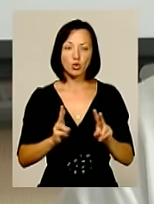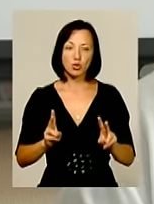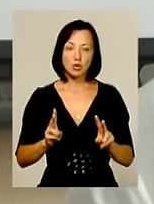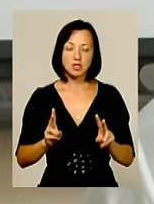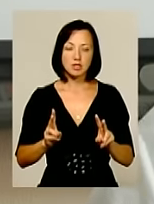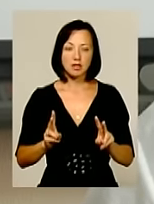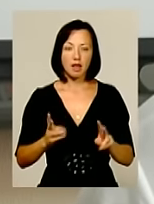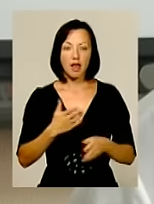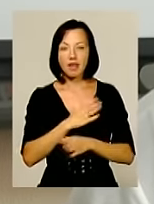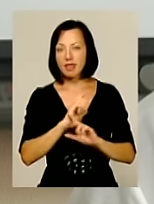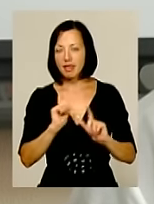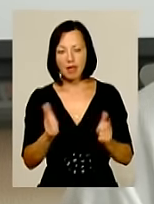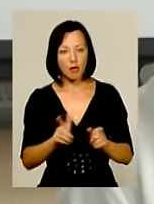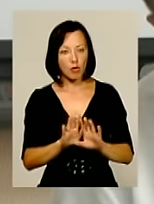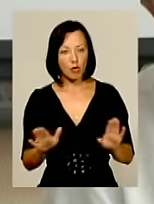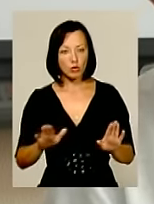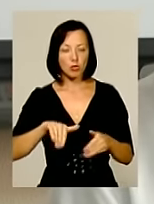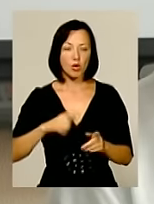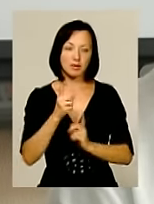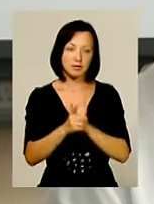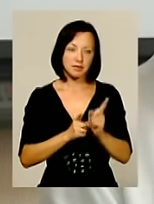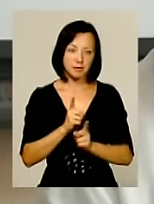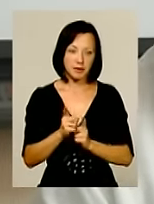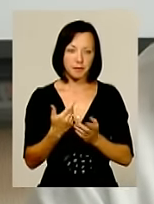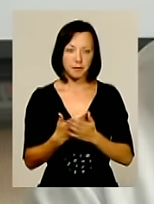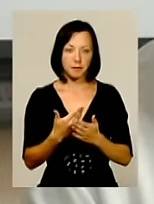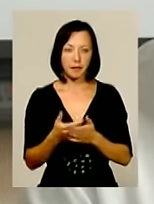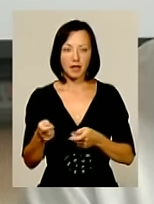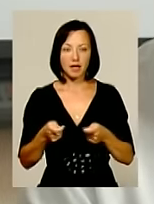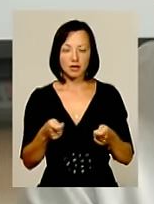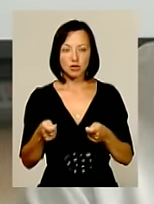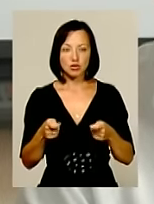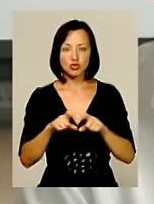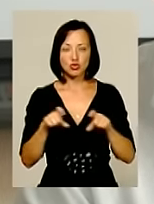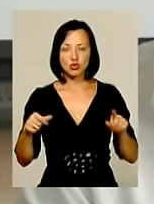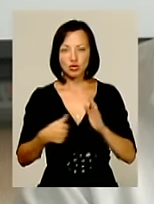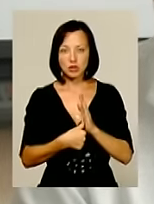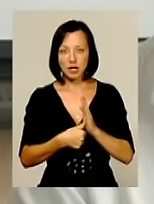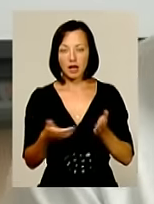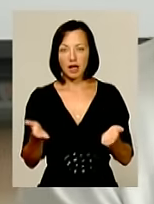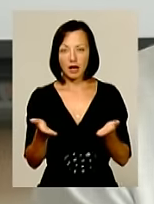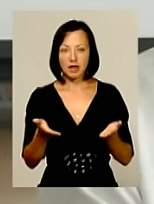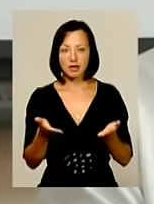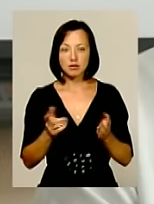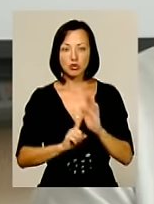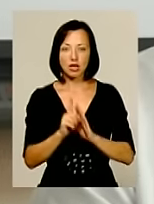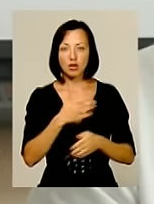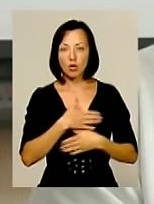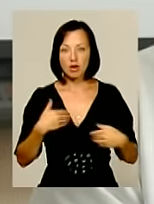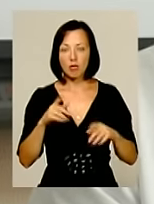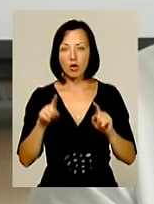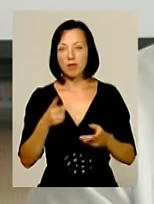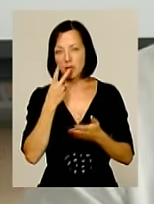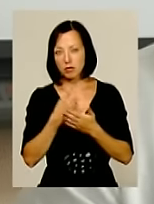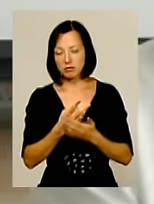не погодився, потім переосмислив, ну, до прикладу, як керівник шостої школи, який спочатку не хотів, потім